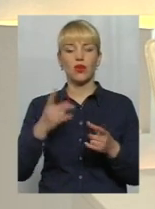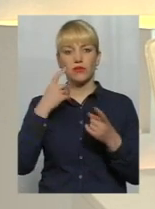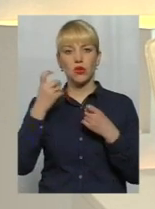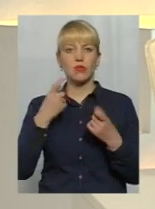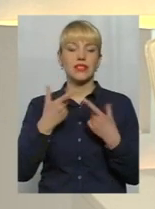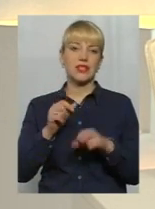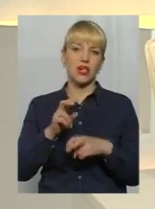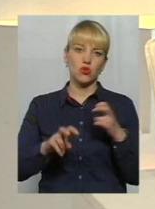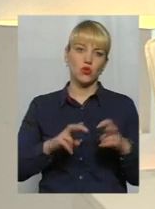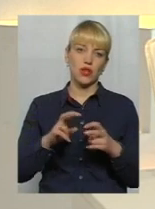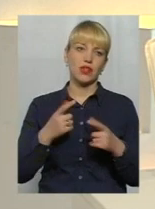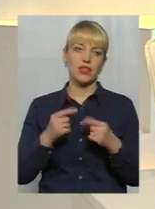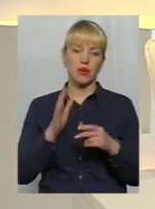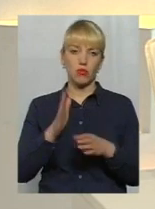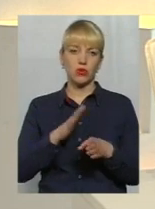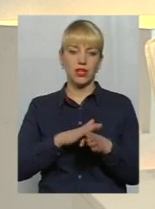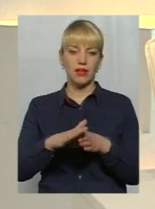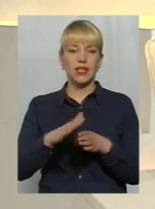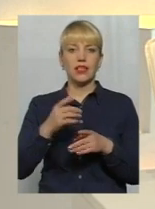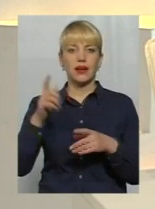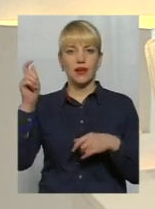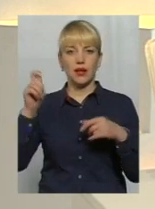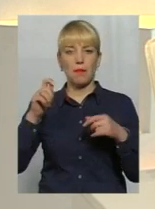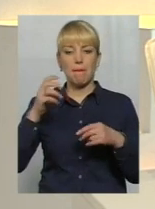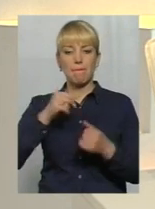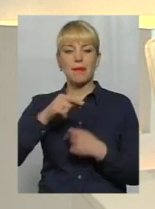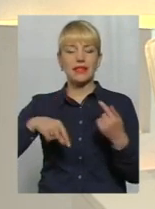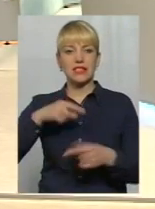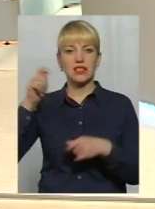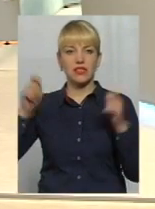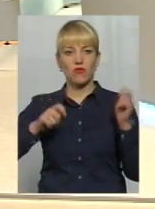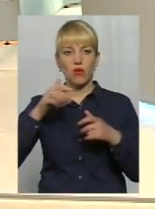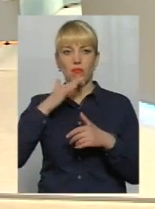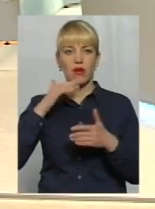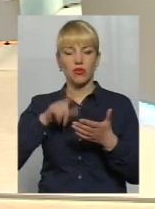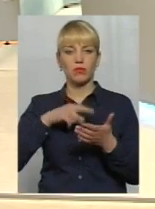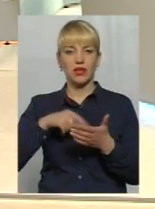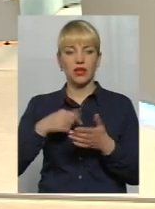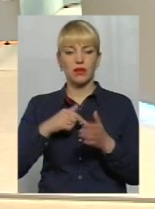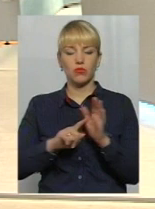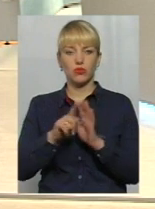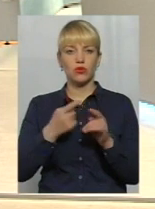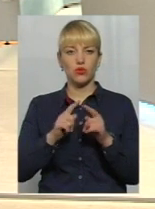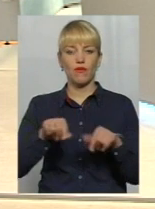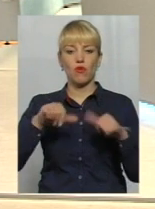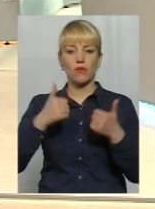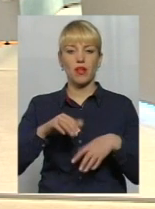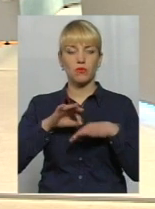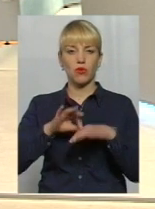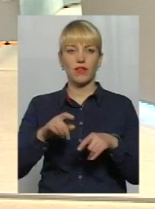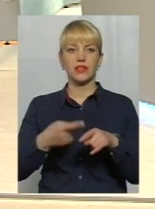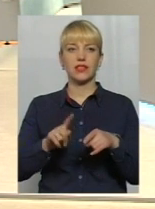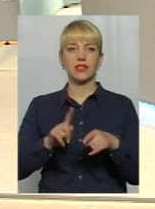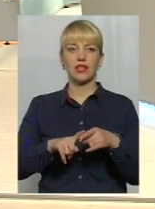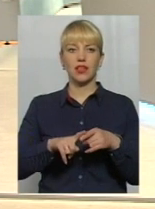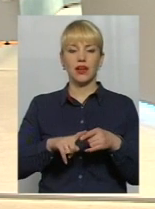шукати і де, власне, відбуватиметься бізнес-форуму на Хмельницькому? Багато питань, але почну з першого формату проведення. Це, я б сказав,